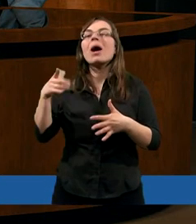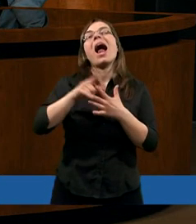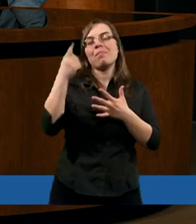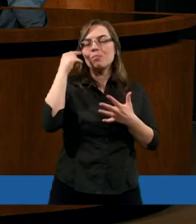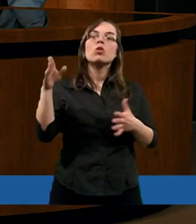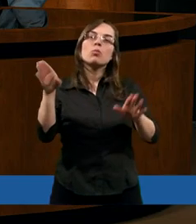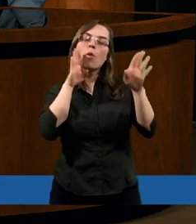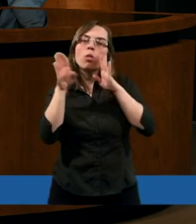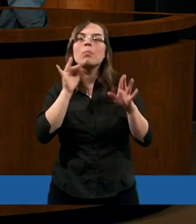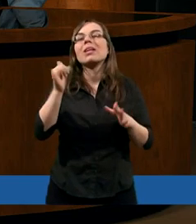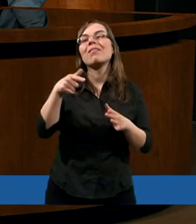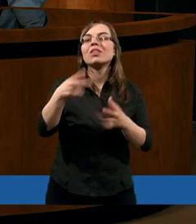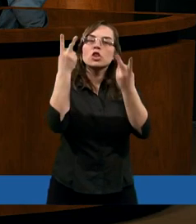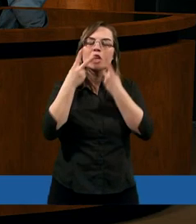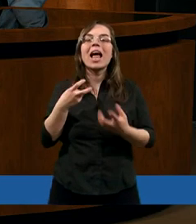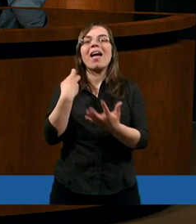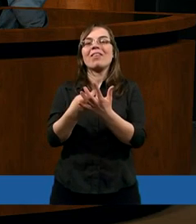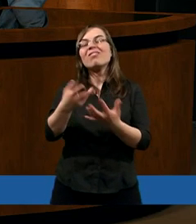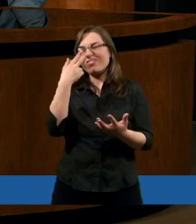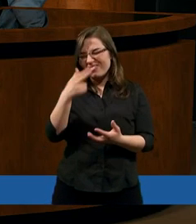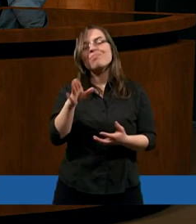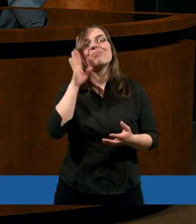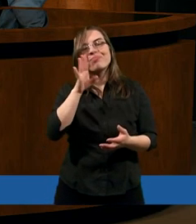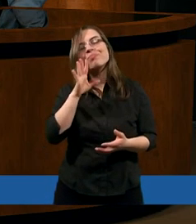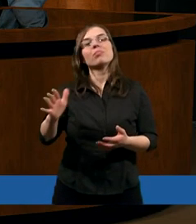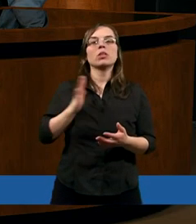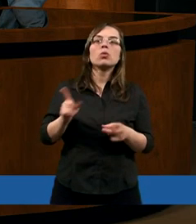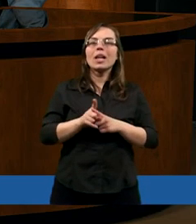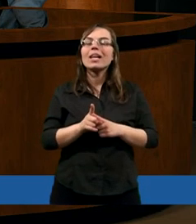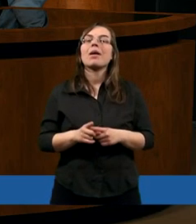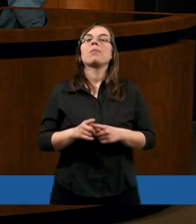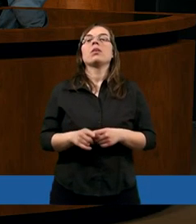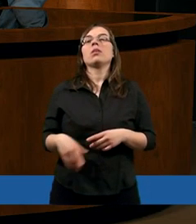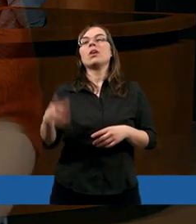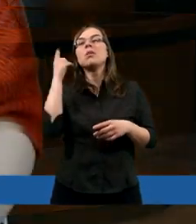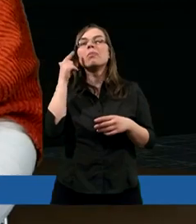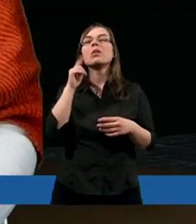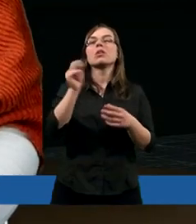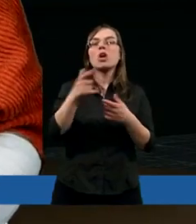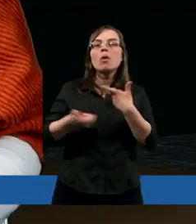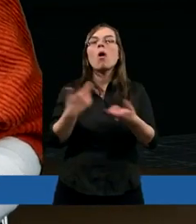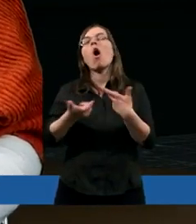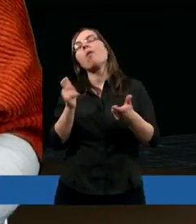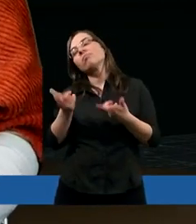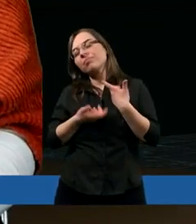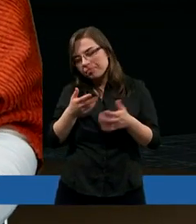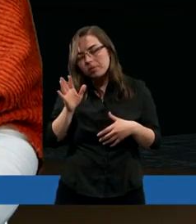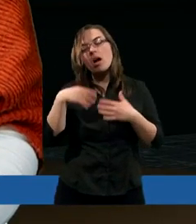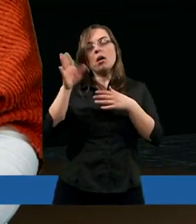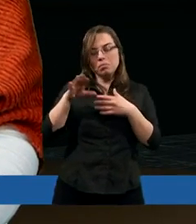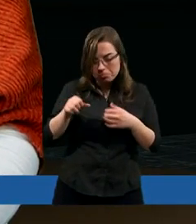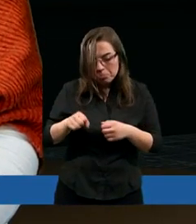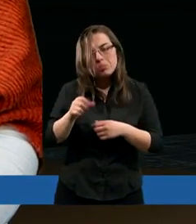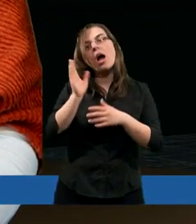podobnie, jak czytamy Ewangelię, to widzimy, że tak było, tak? Rabin, kłaniamy się Rabinowi, Rabin, Rabin, o tak,